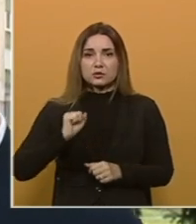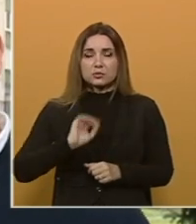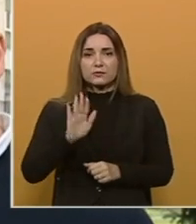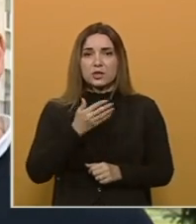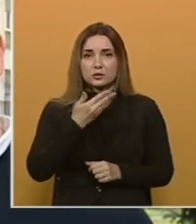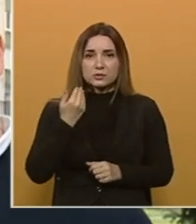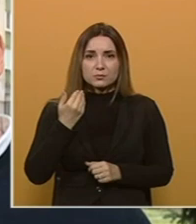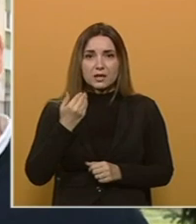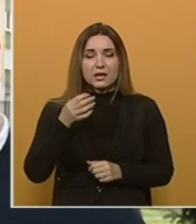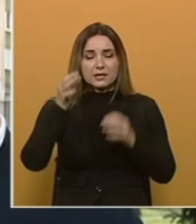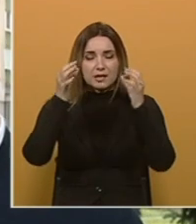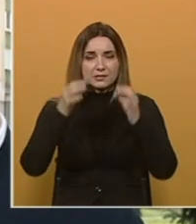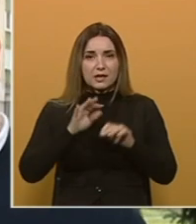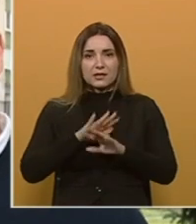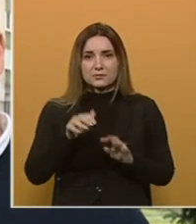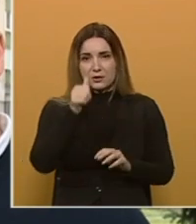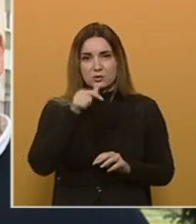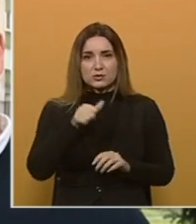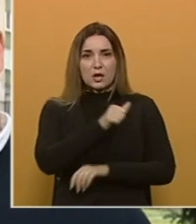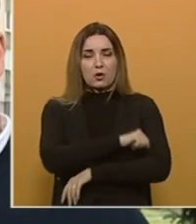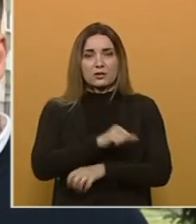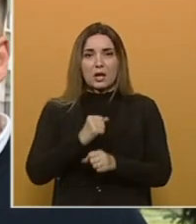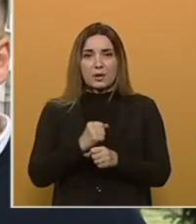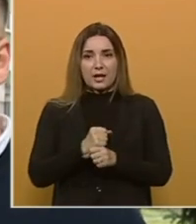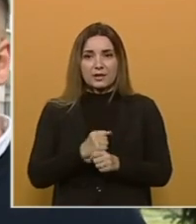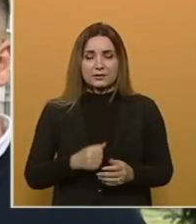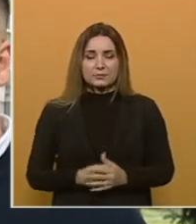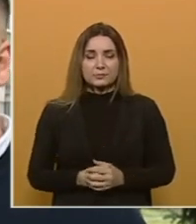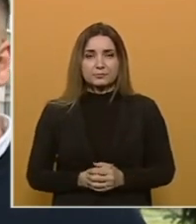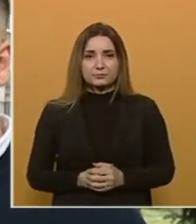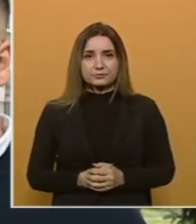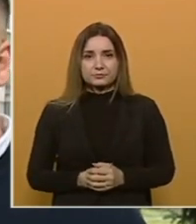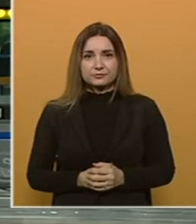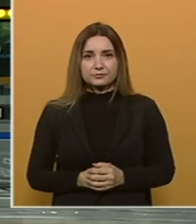vaš uspjeh i da cijene sve što ste god nama radili, što ste dosta dostavili.